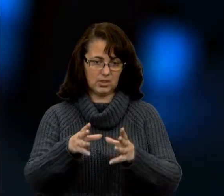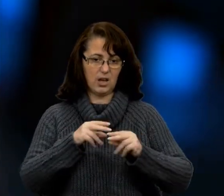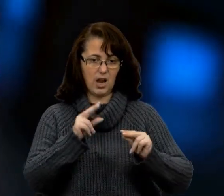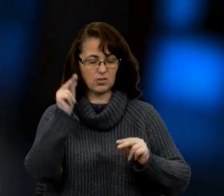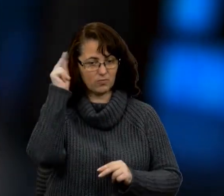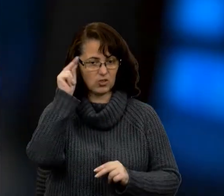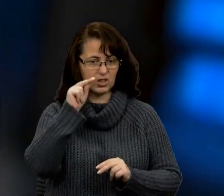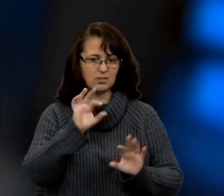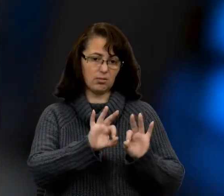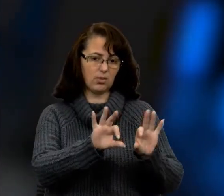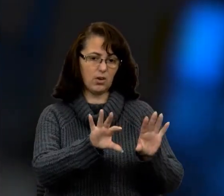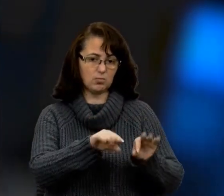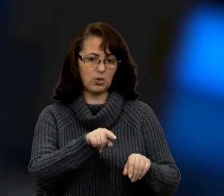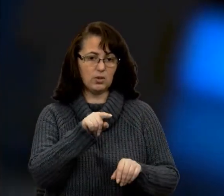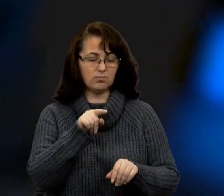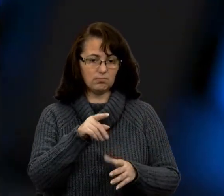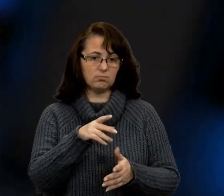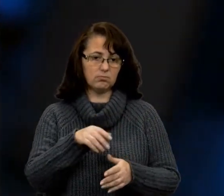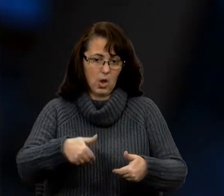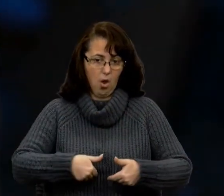що голод там був. Сен мені не віз.